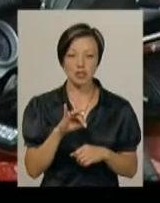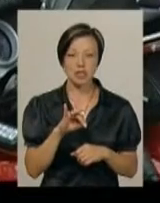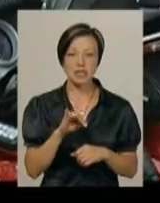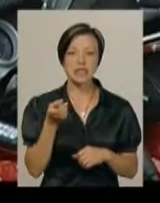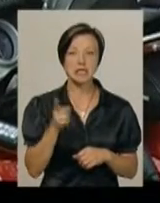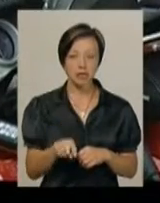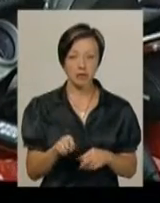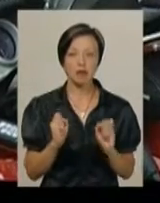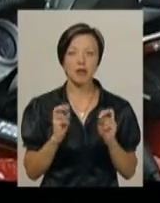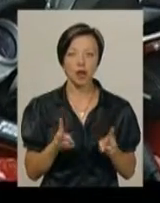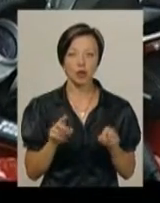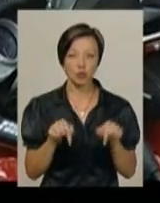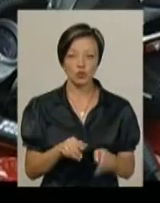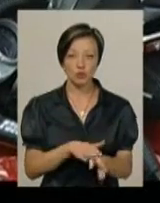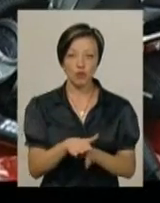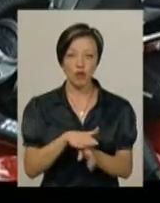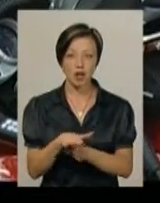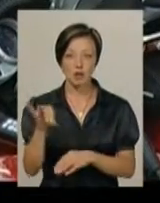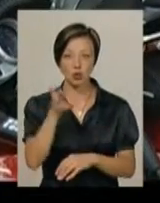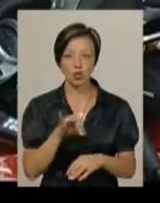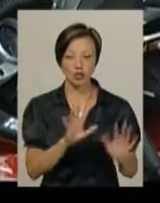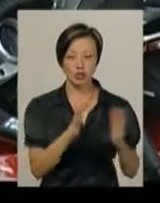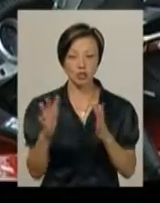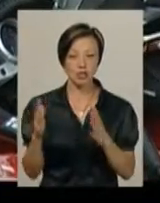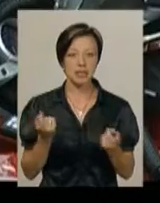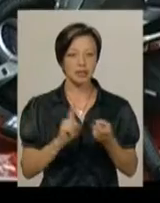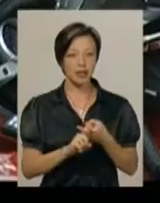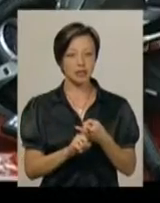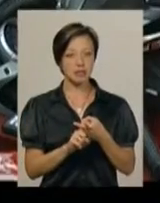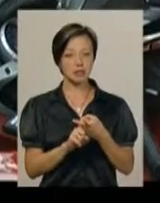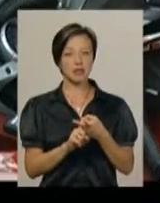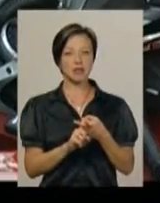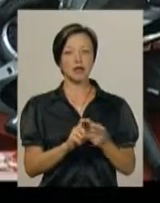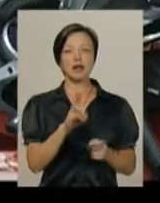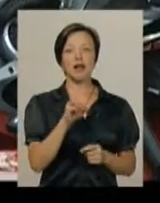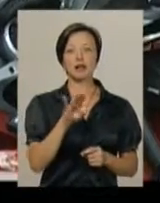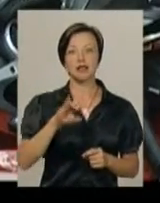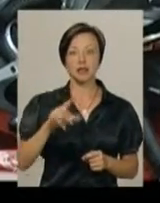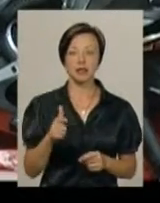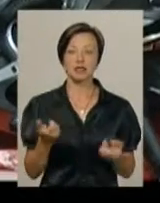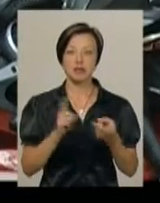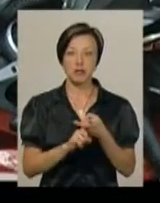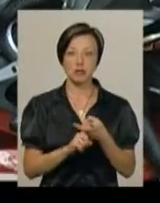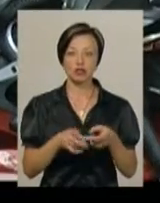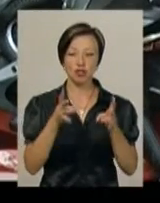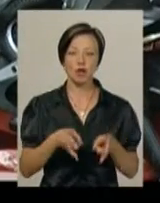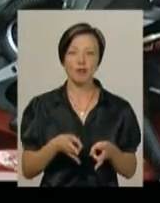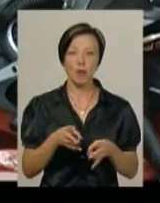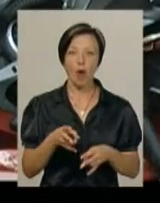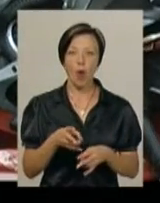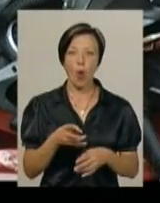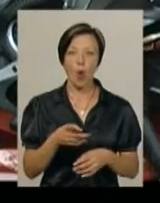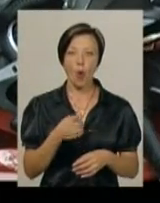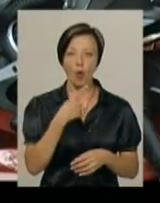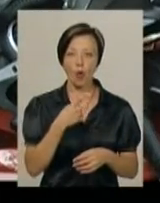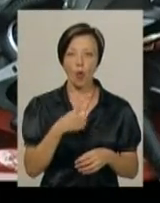з тим, як тут відбувалися історичні події, зв'язані з Катиню, зв'язані з жертвами комунізму. Для них